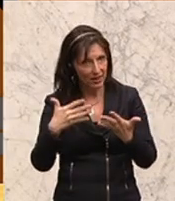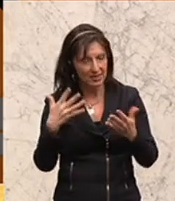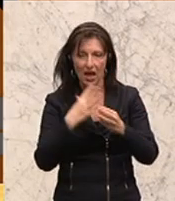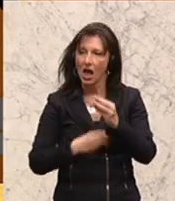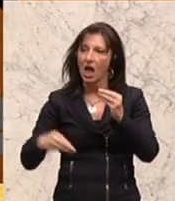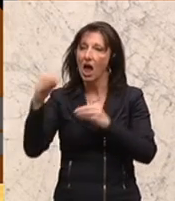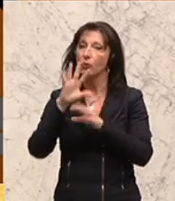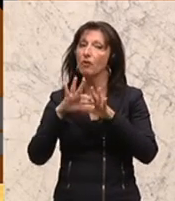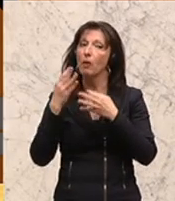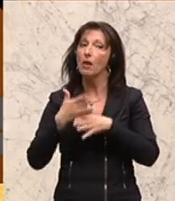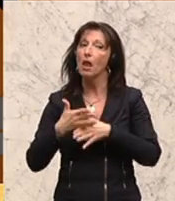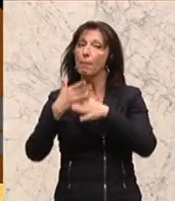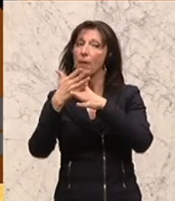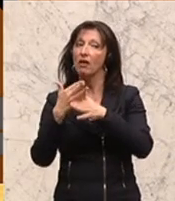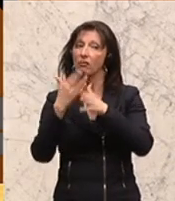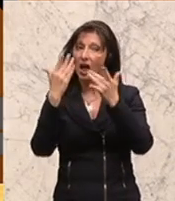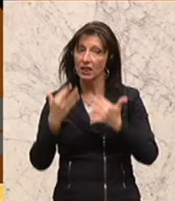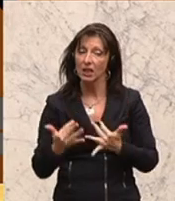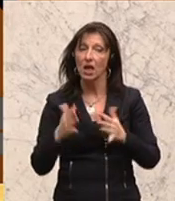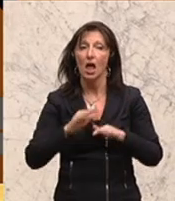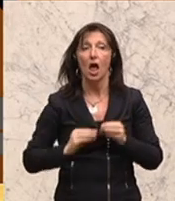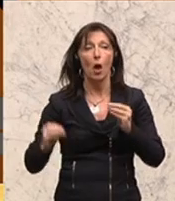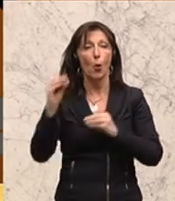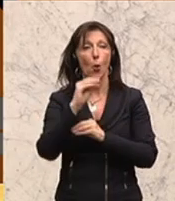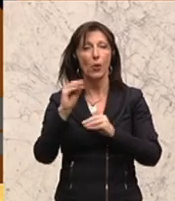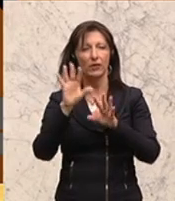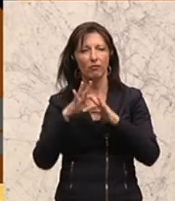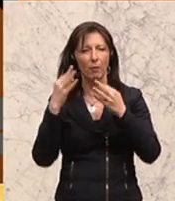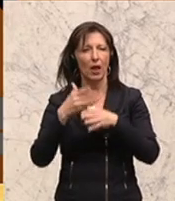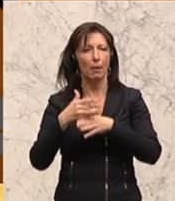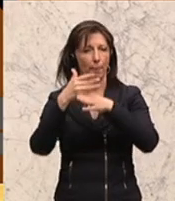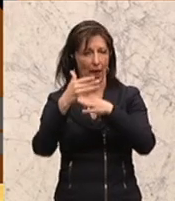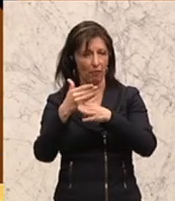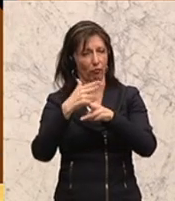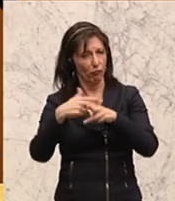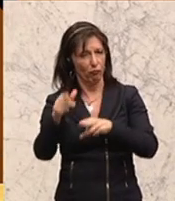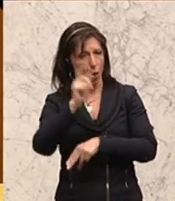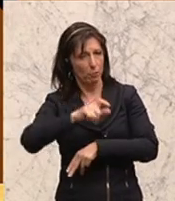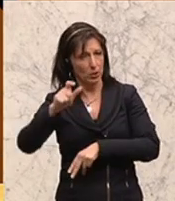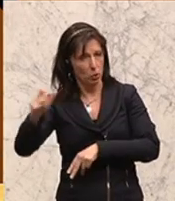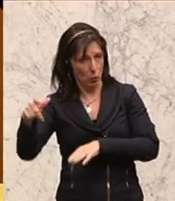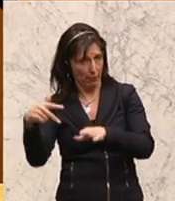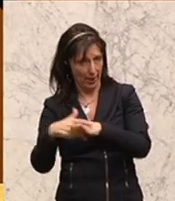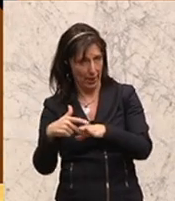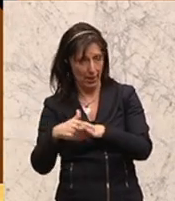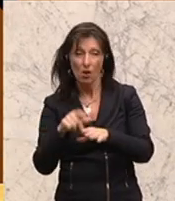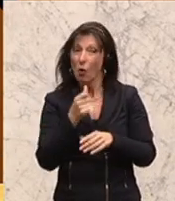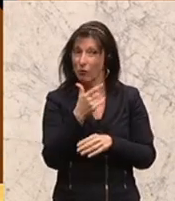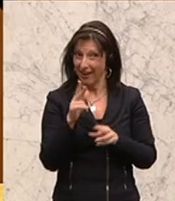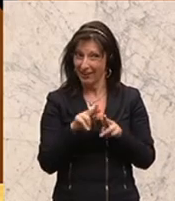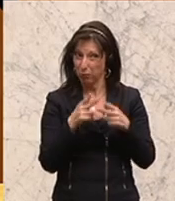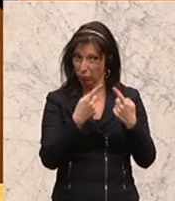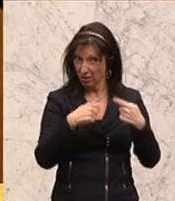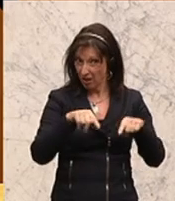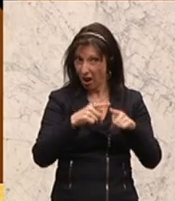Familienbeihilfe, die Menschen mit Behinderung bekommen. Und in einigen Ländern, Bundesländern ist es Praxis, oder war es